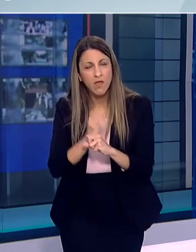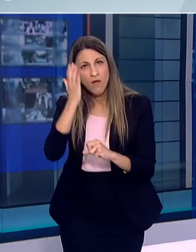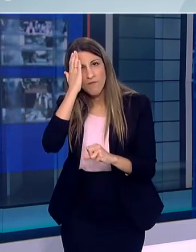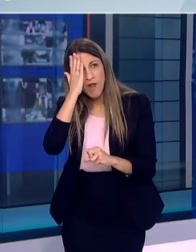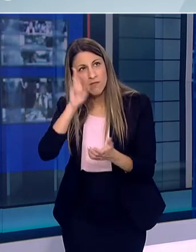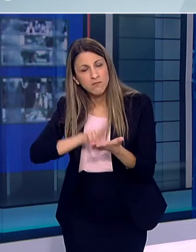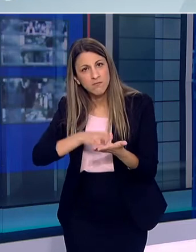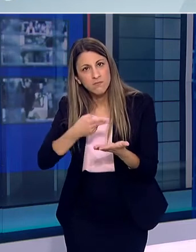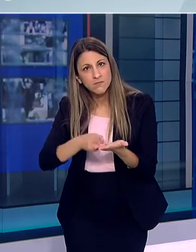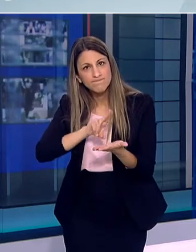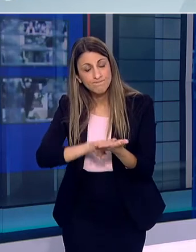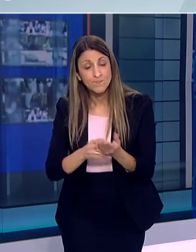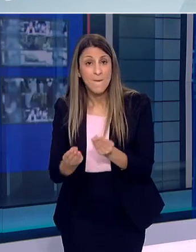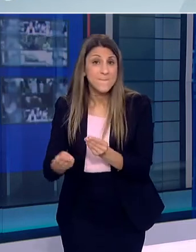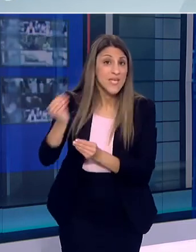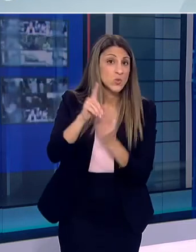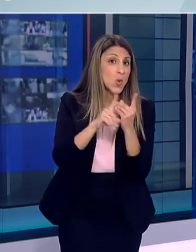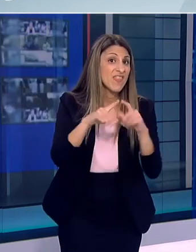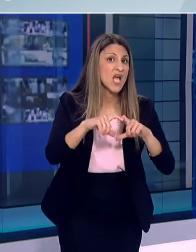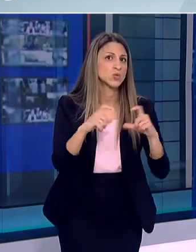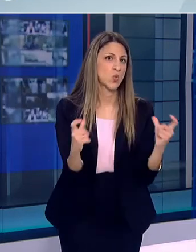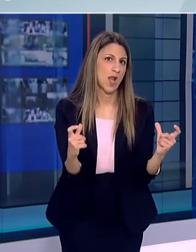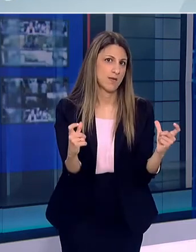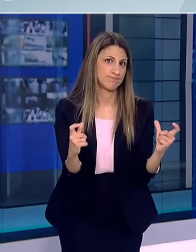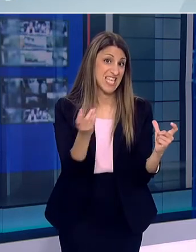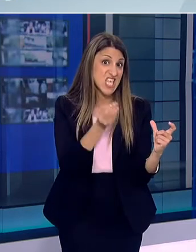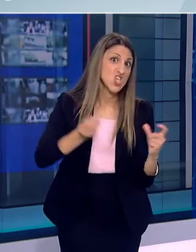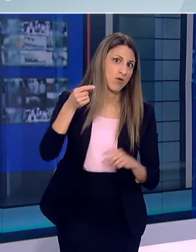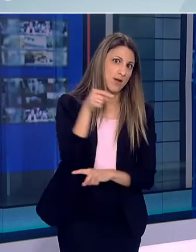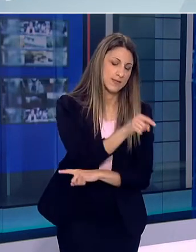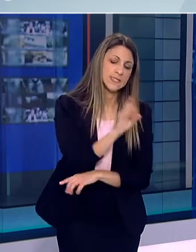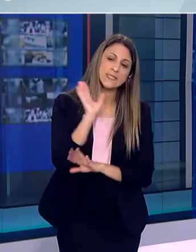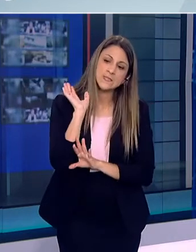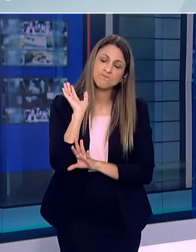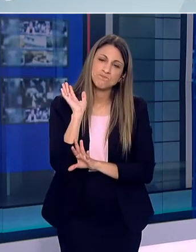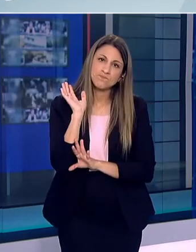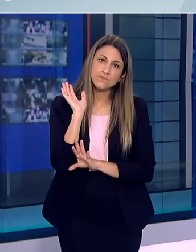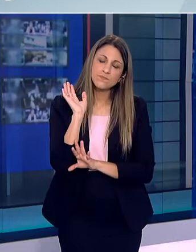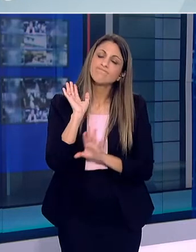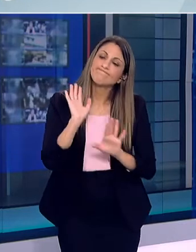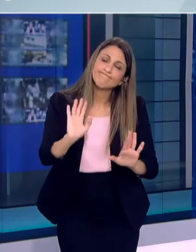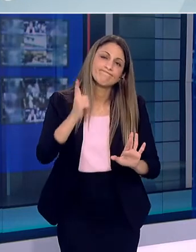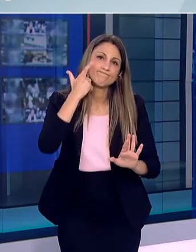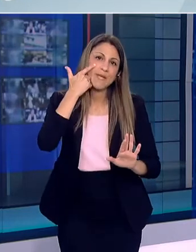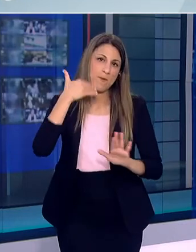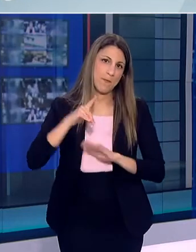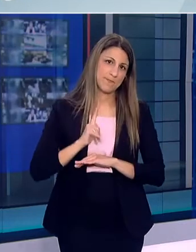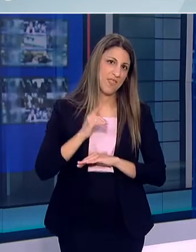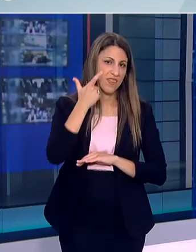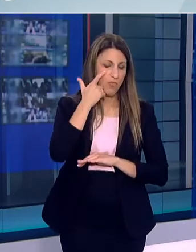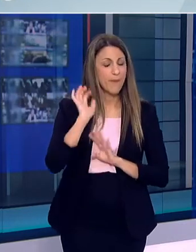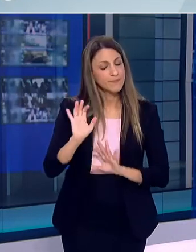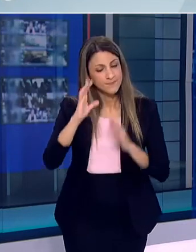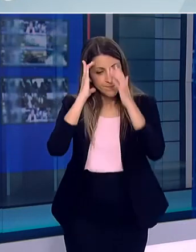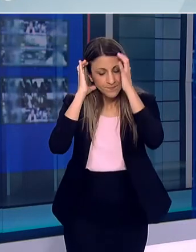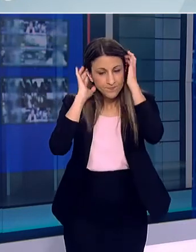Και φυσικά για τα ειδικά σχολείο ακόμα περισσότερο Χρειάζεται προσοχή Θα τοποθεθούμε βάσει τα επιστημονικά δεδομένα Αλλά και τις αβεβαιότητες που σας είπα